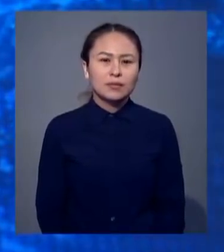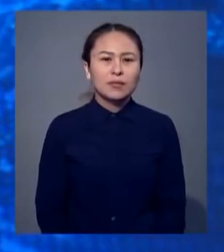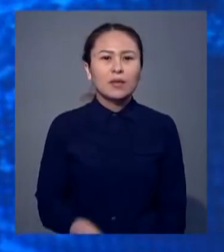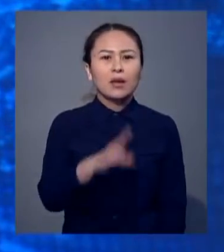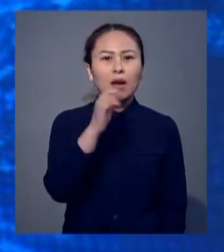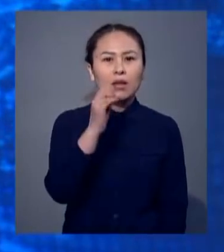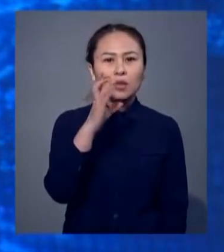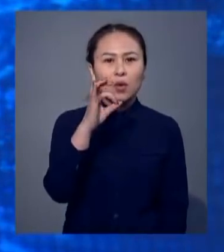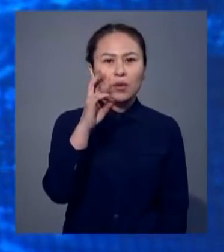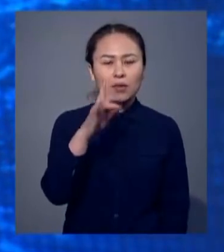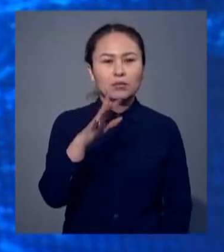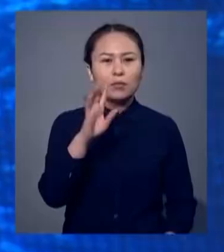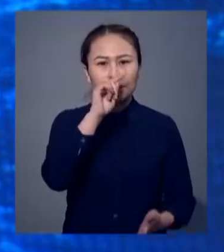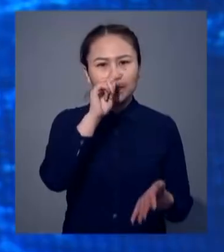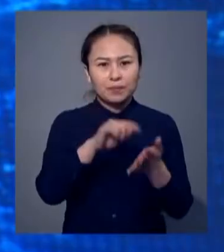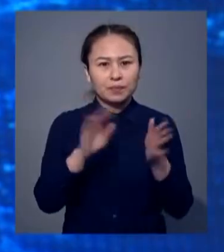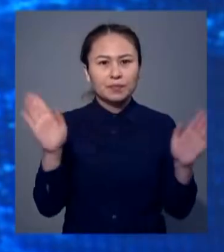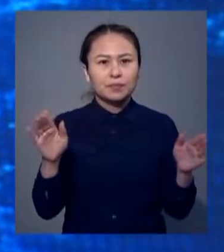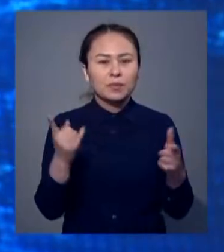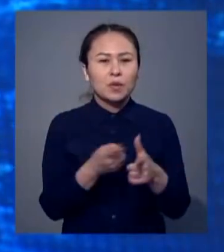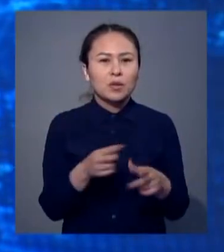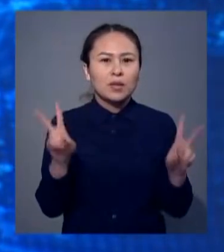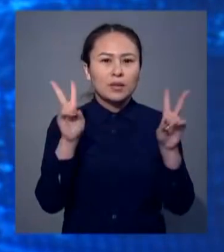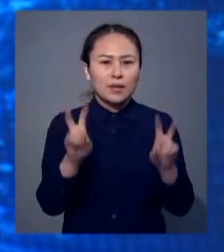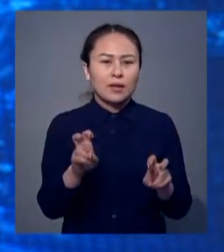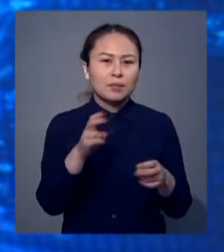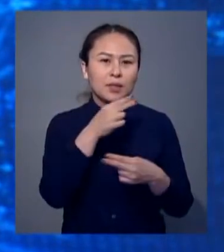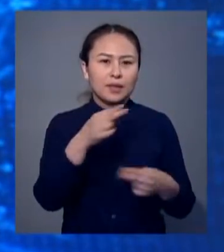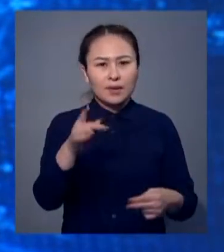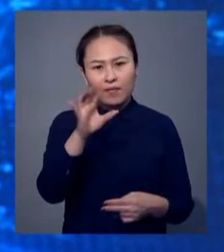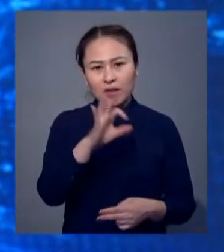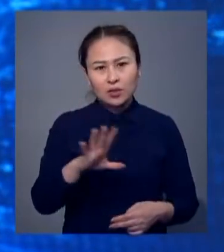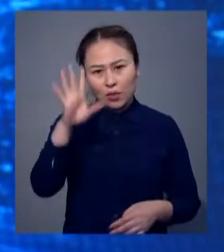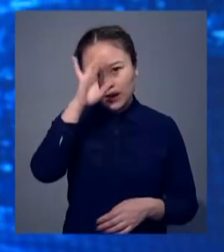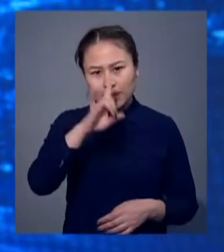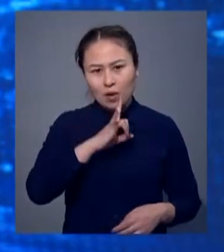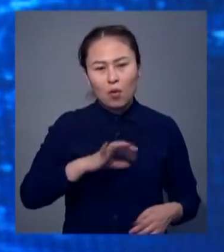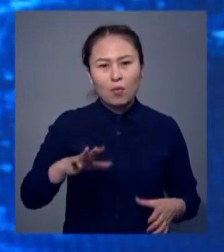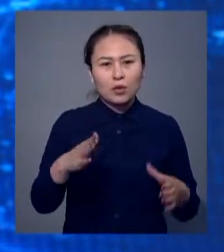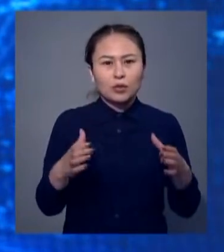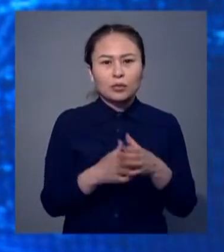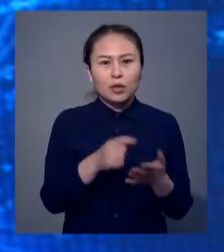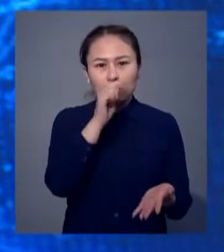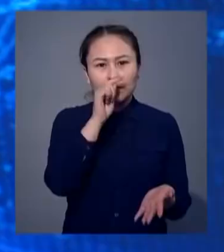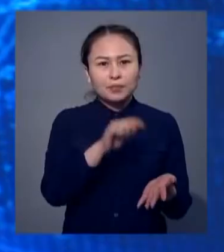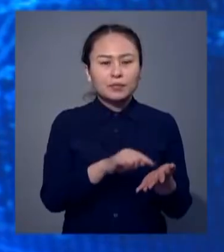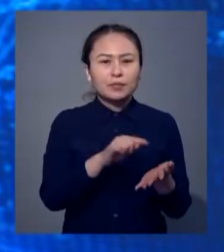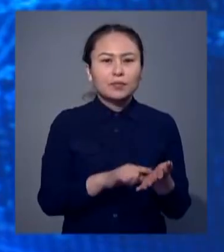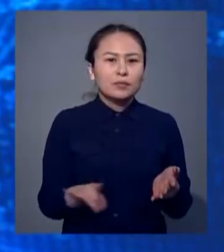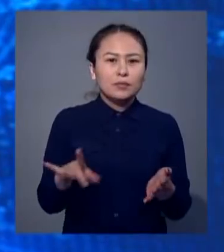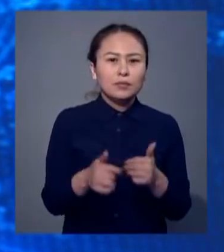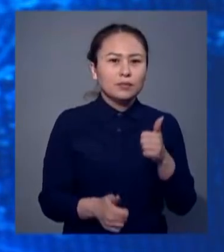Қансонарда бір көтші шығады аңға, таб осындай тақырыппен, шығыз Қазақстан облысында құспегілердің